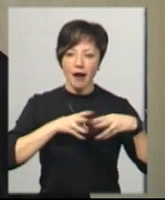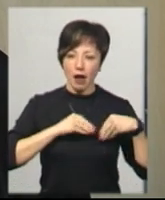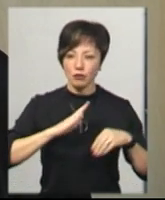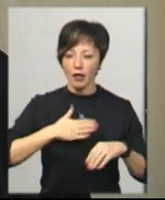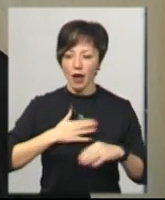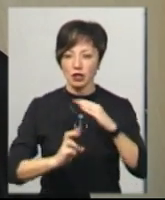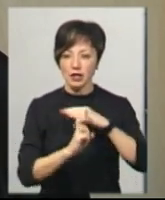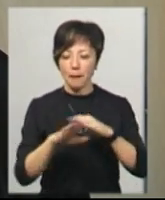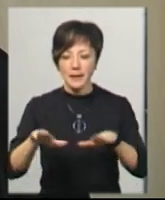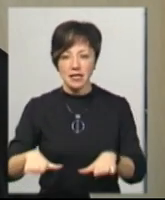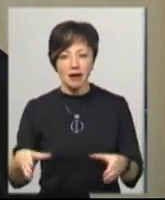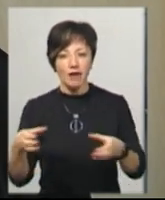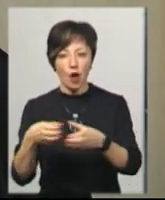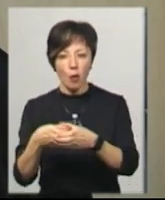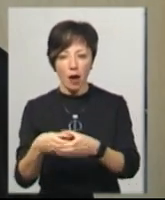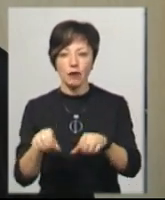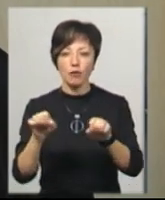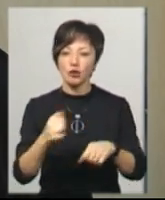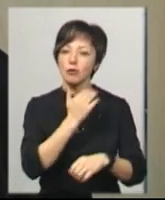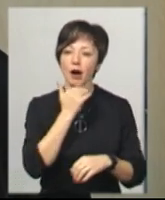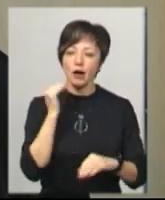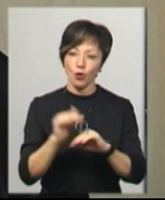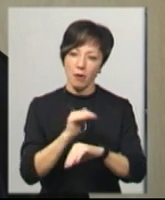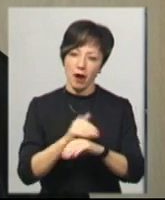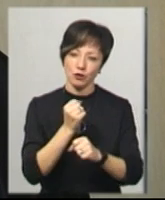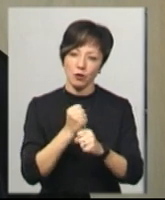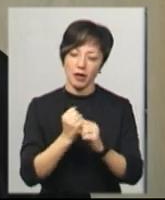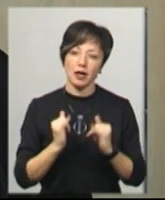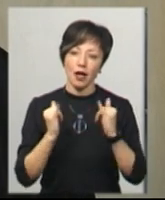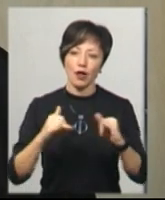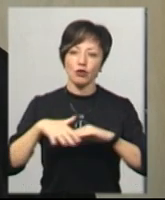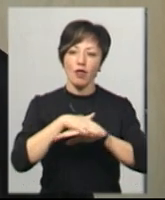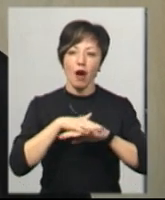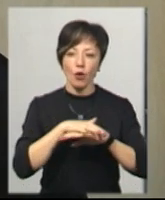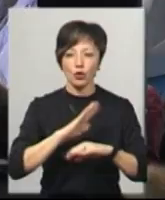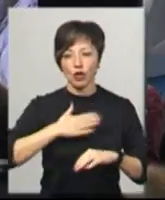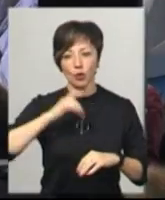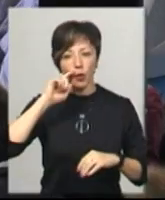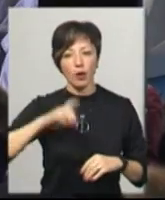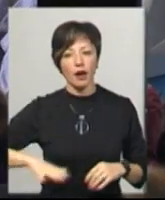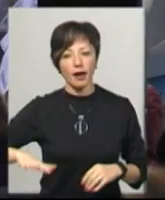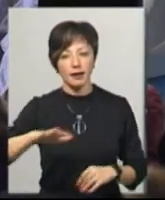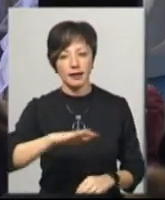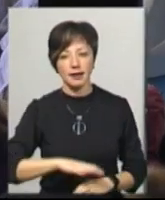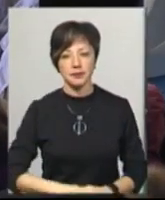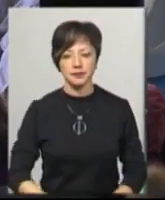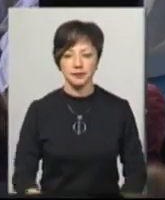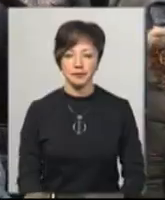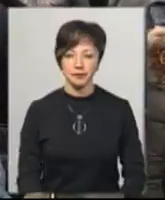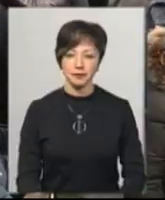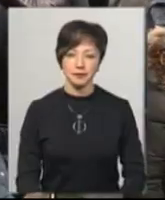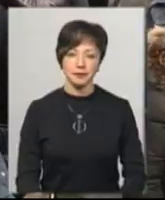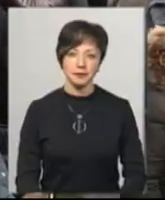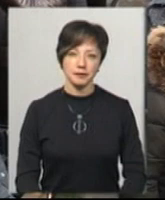церква, і місцева громада можна багато добра зробити для нашого народу і для нашої України. Тетяна Ворожцова, Дем'ян,